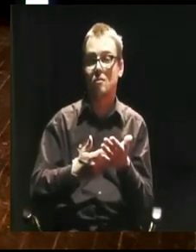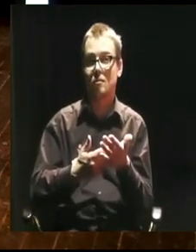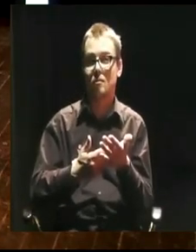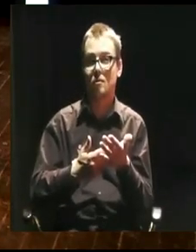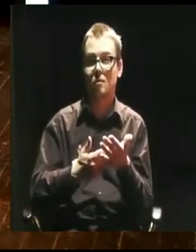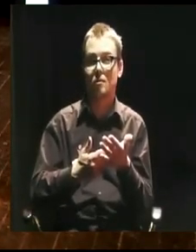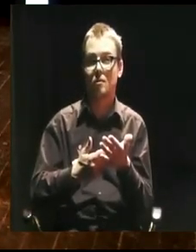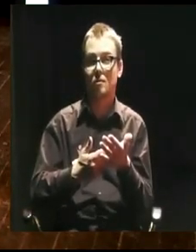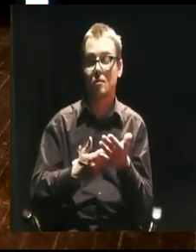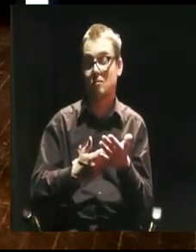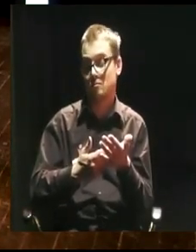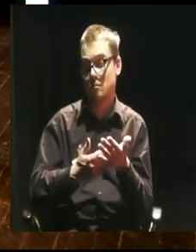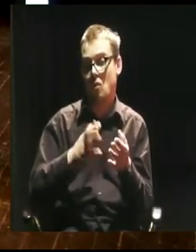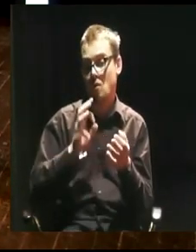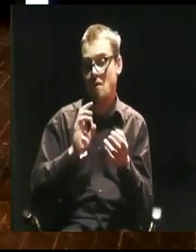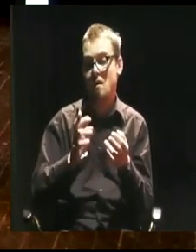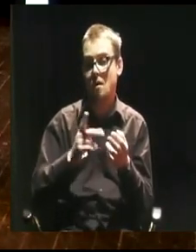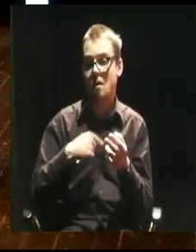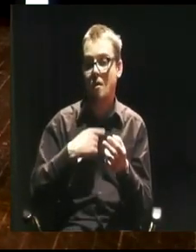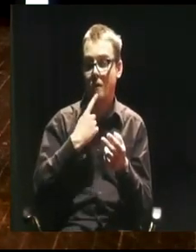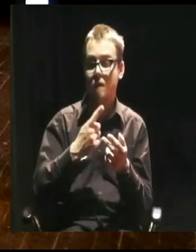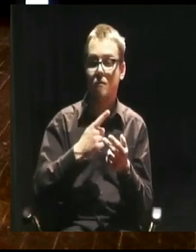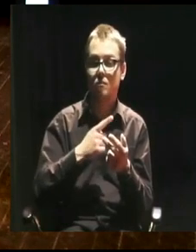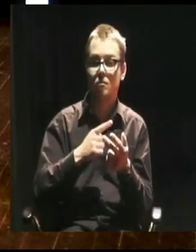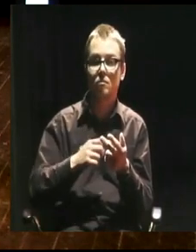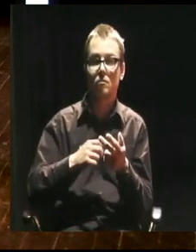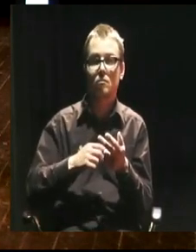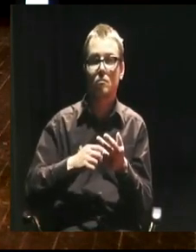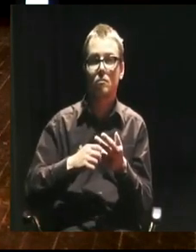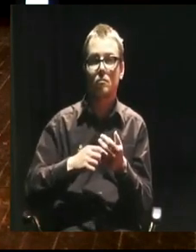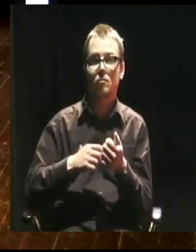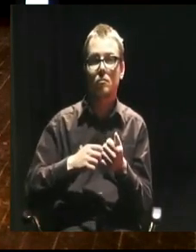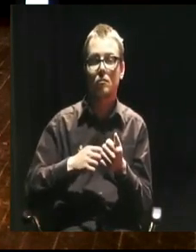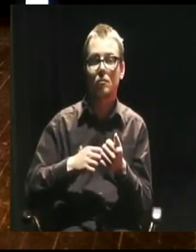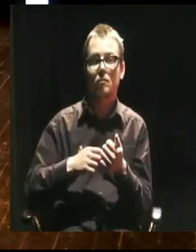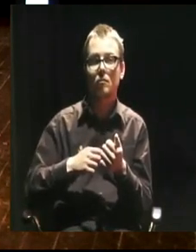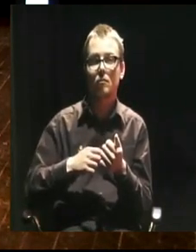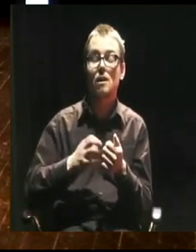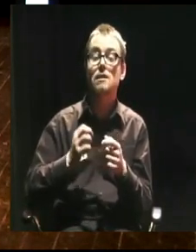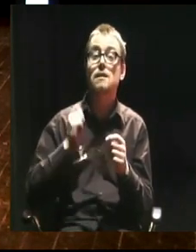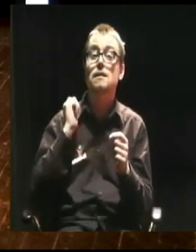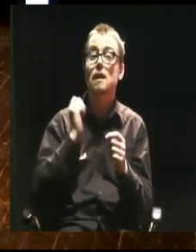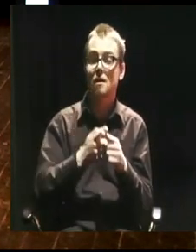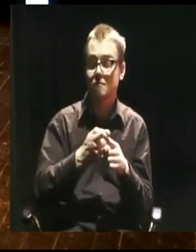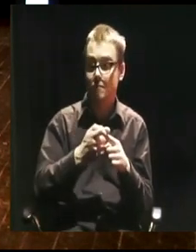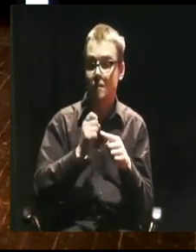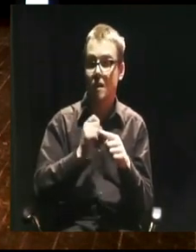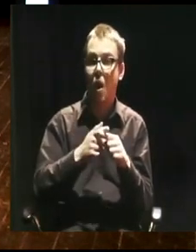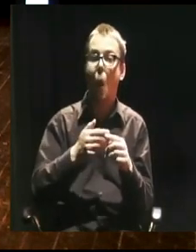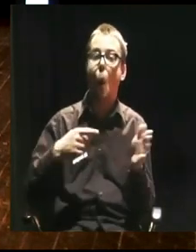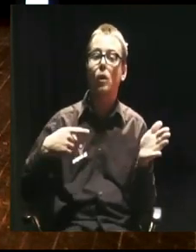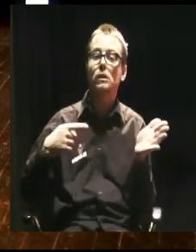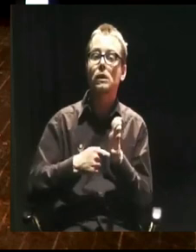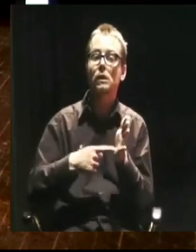jednego podwórka. Mniej więcej z tego samego okresu. Mniej więcej, dokładnie z tego samego okresu. Seks. Gdyby ostatni Król Polski,